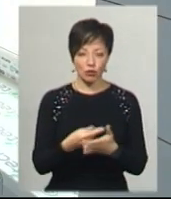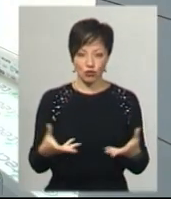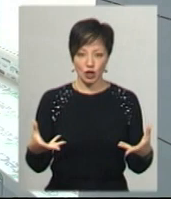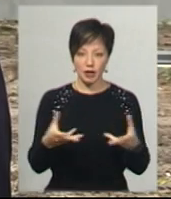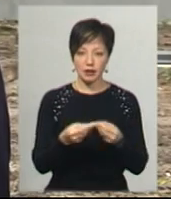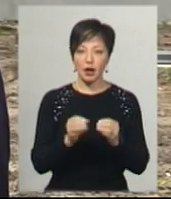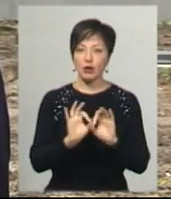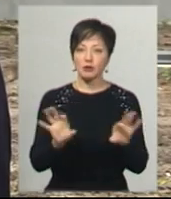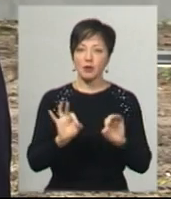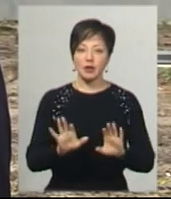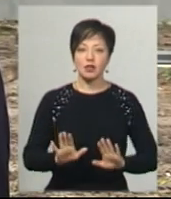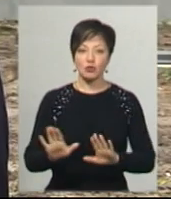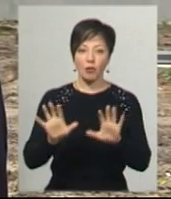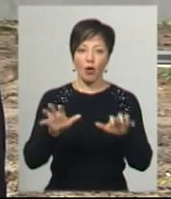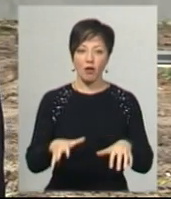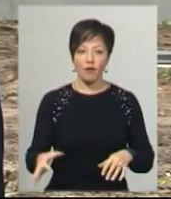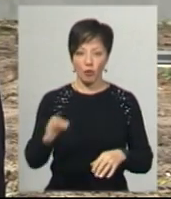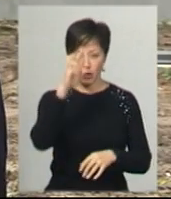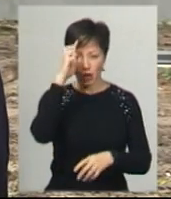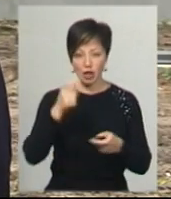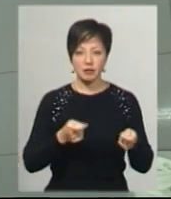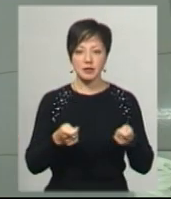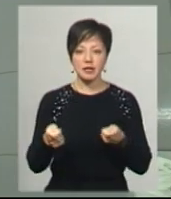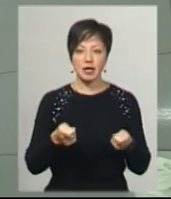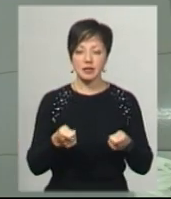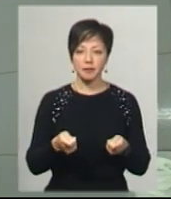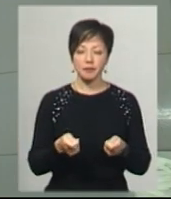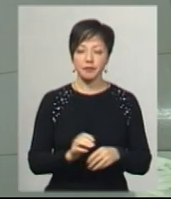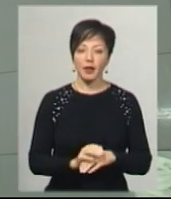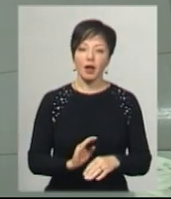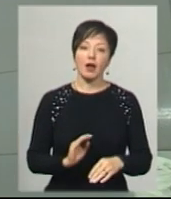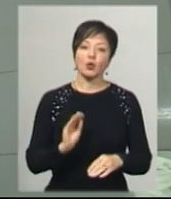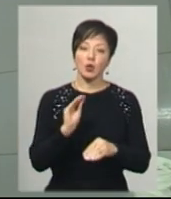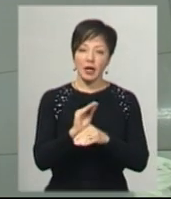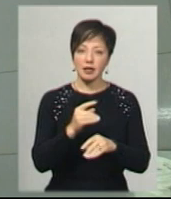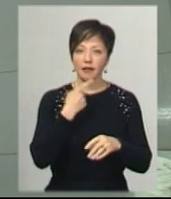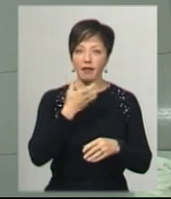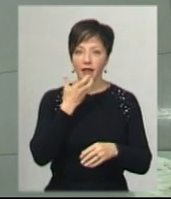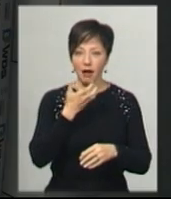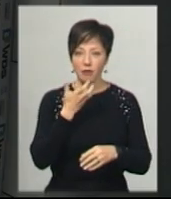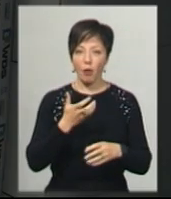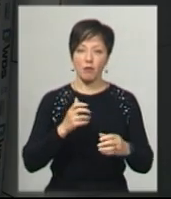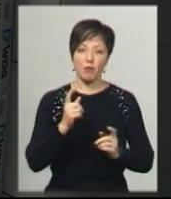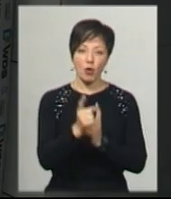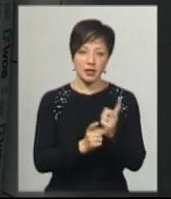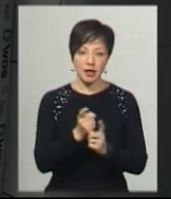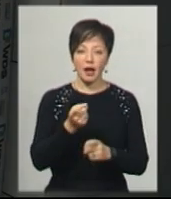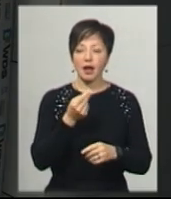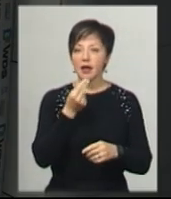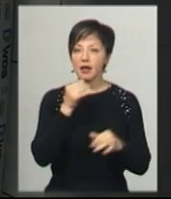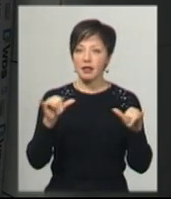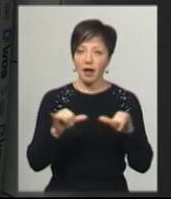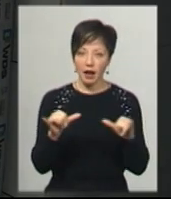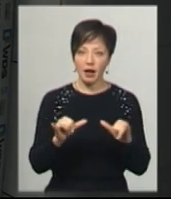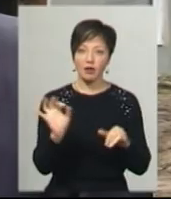розповідає заступник голови Хмельницької облдержадміністрації Сергій Ткачук. Додає, об'єкт термомодернізований. Їдальня та санвузли у приміщенні